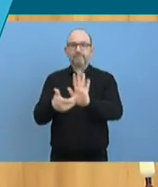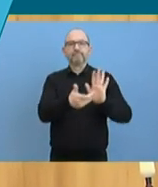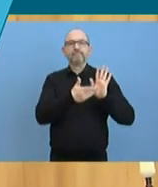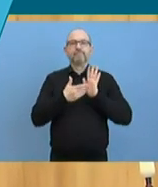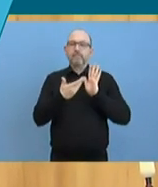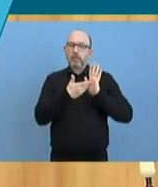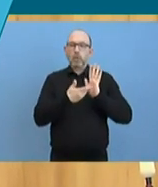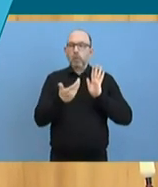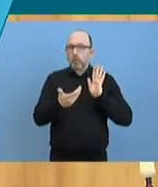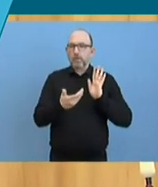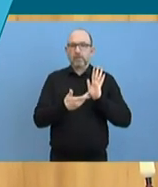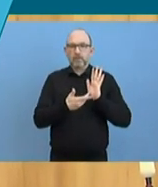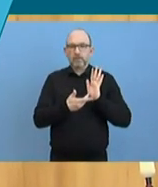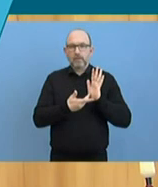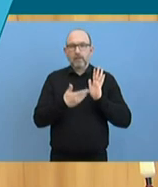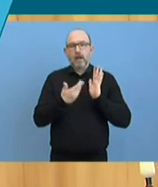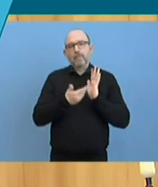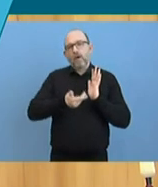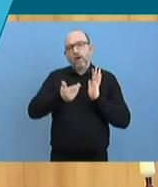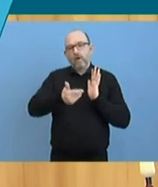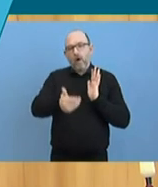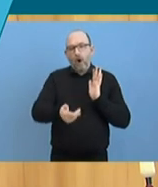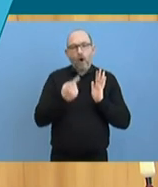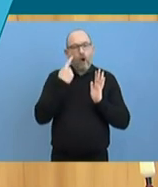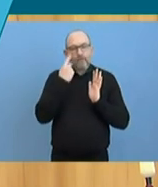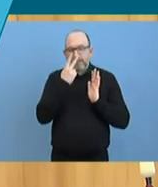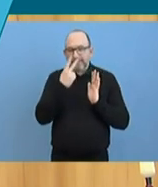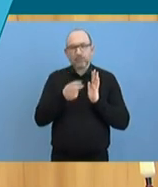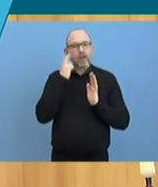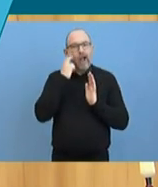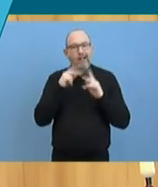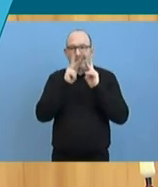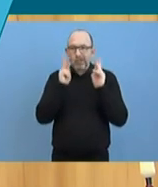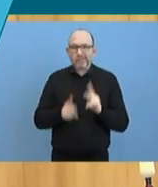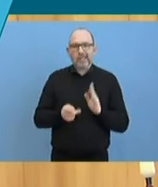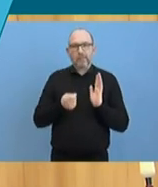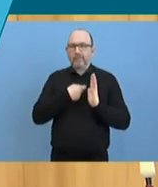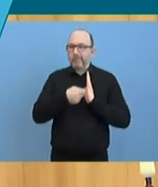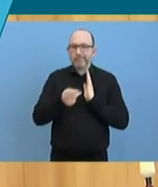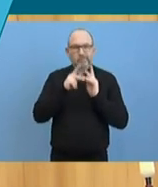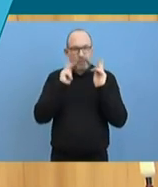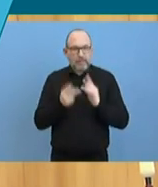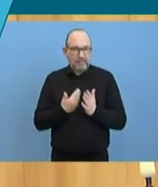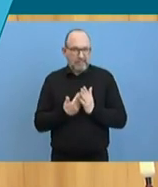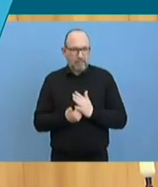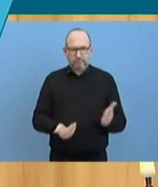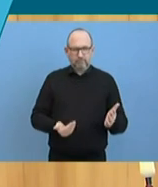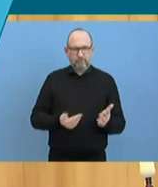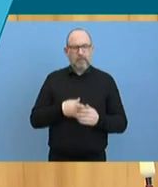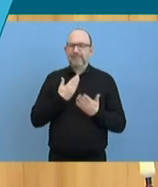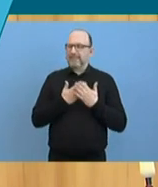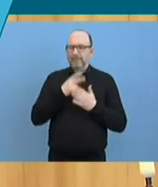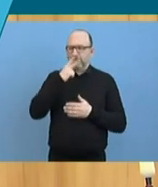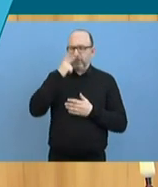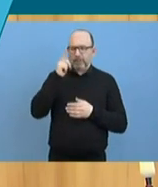genug wiedergängig längst verworfen Konzepte sind. Jetzt verstehe ich nicht, warum hält die Bundesregierung den